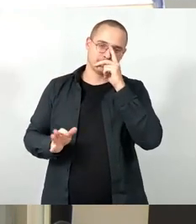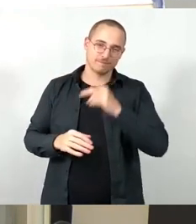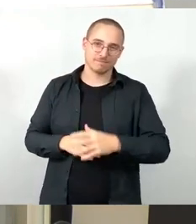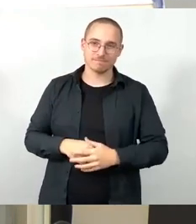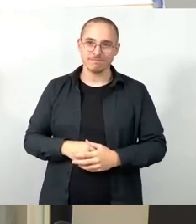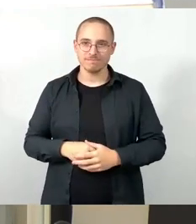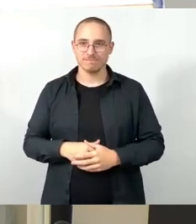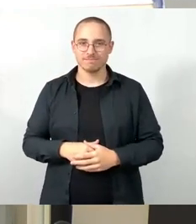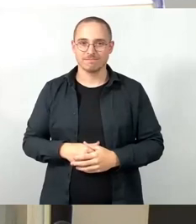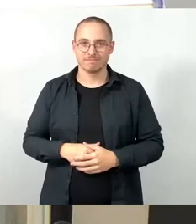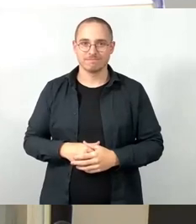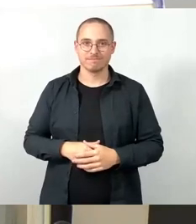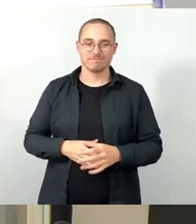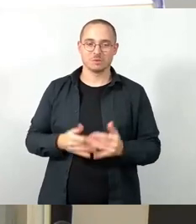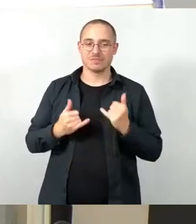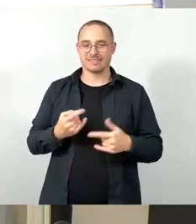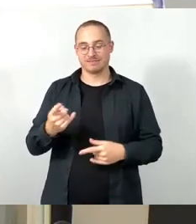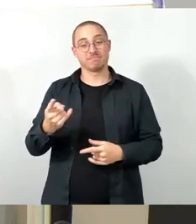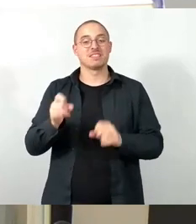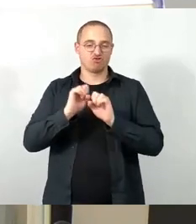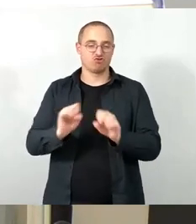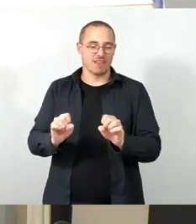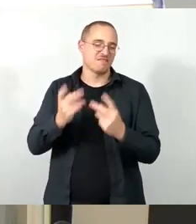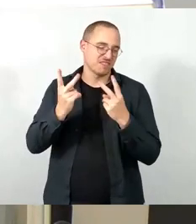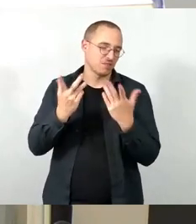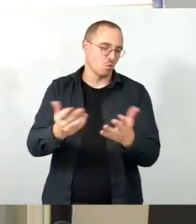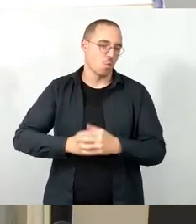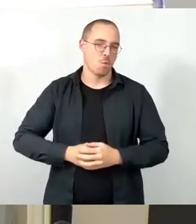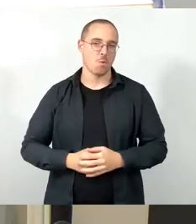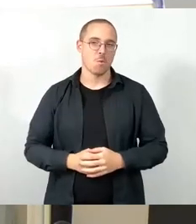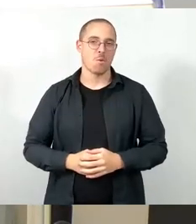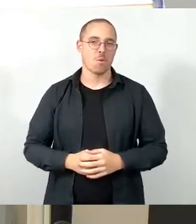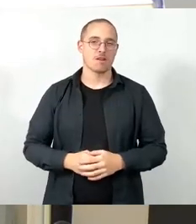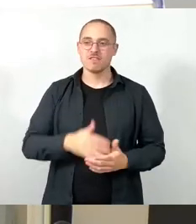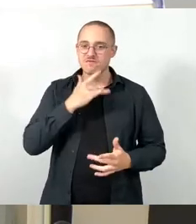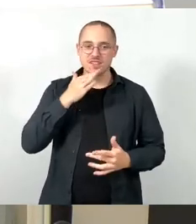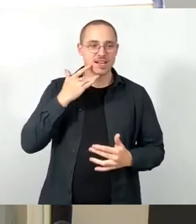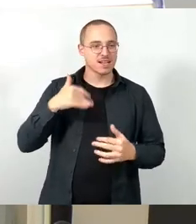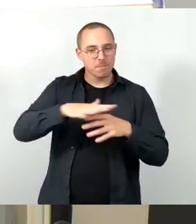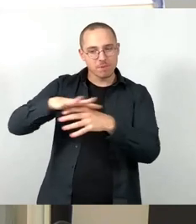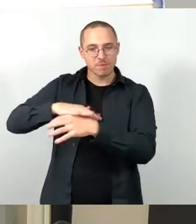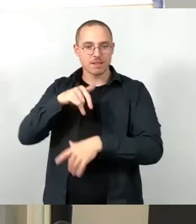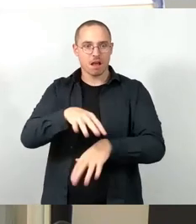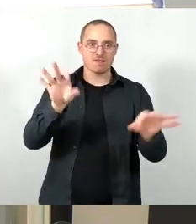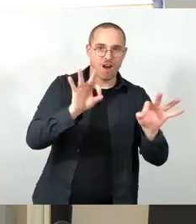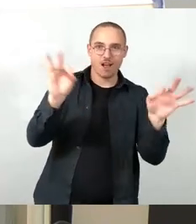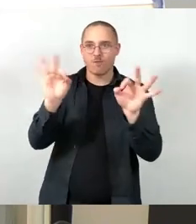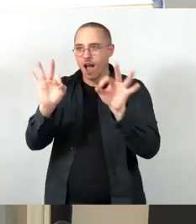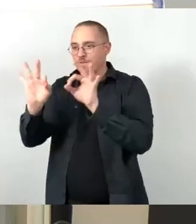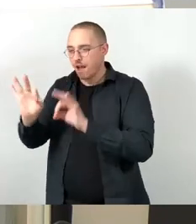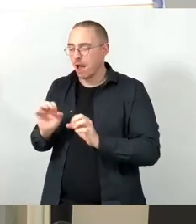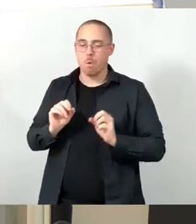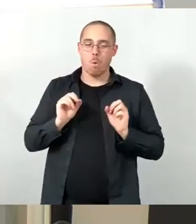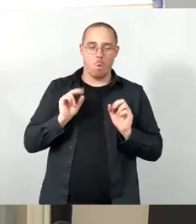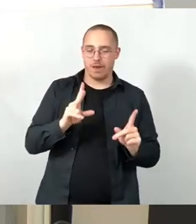Freiheit oder so. Sicherheit ist ja, auf allen Gebieten wird überall, werden die Gefahren heraufbeschworen, die in unserer Gesellschaft lauern. Wie